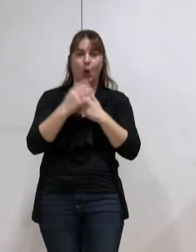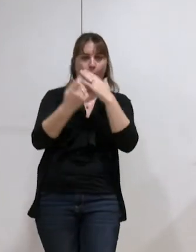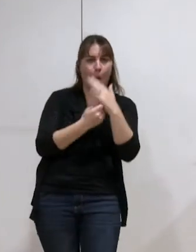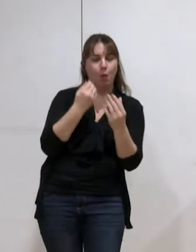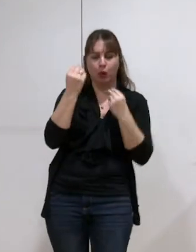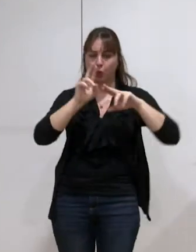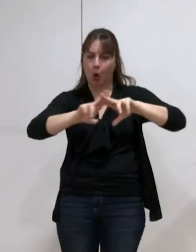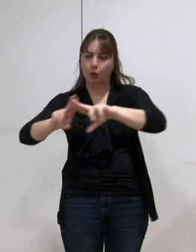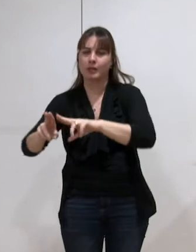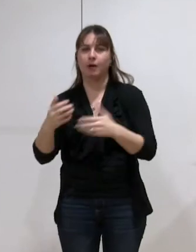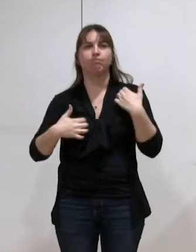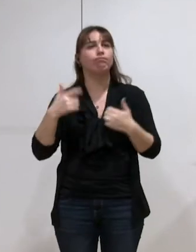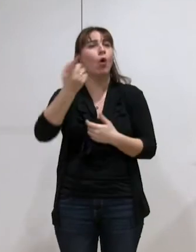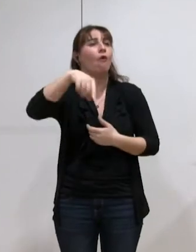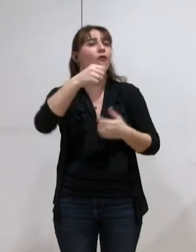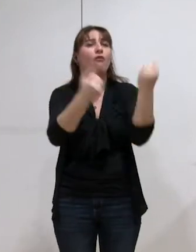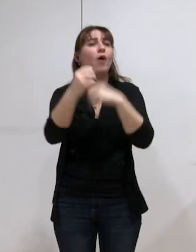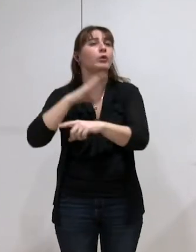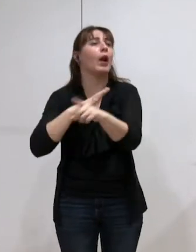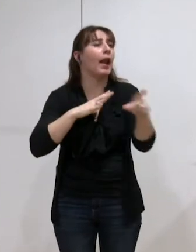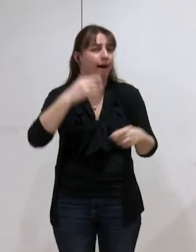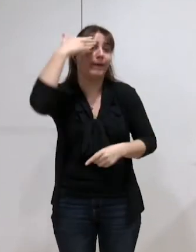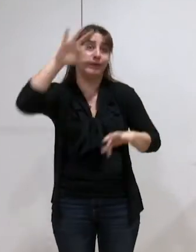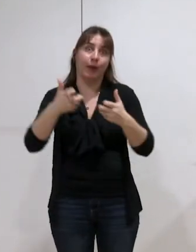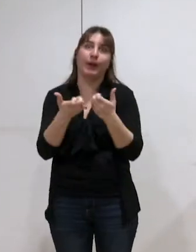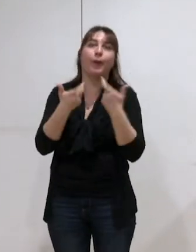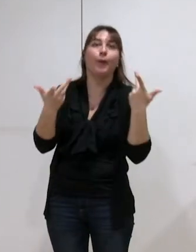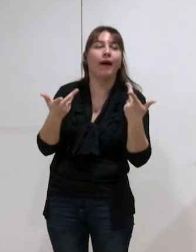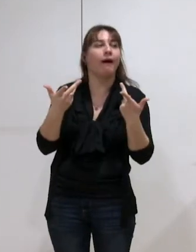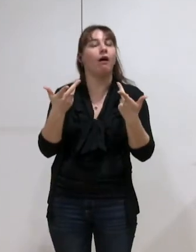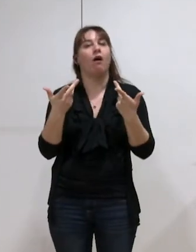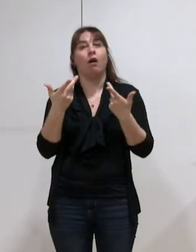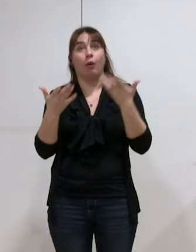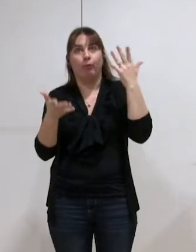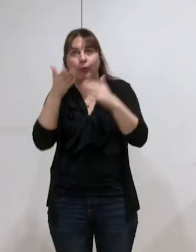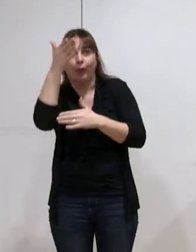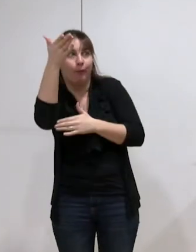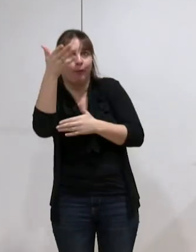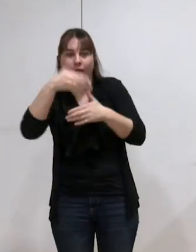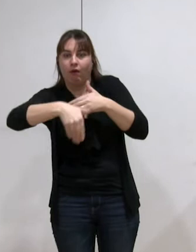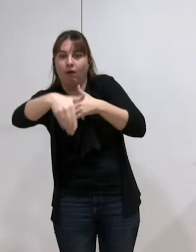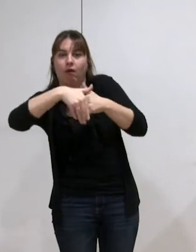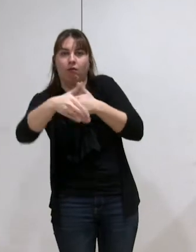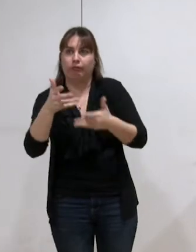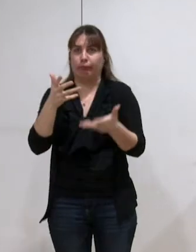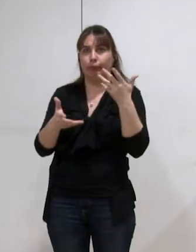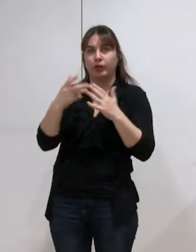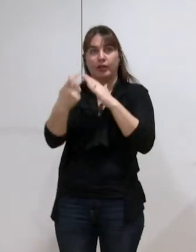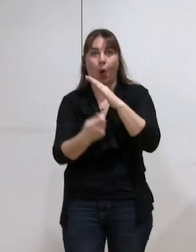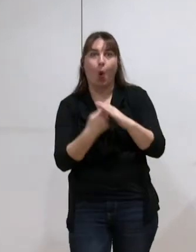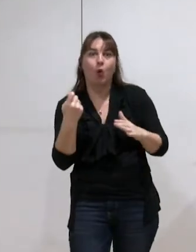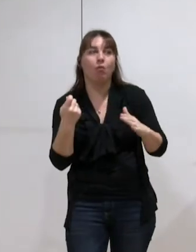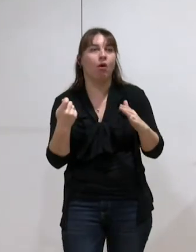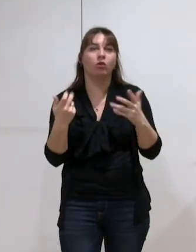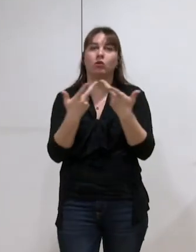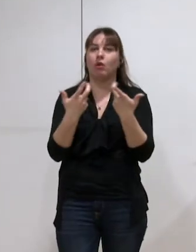entretien. Vous avez sûrement tous une voiture, vous savez ce qu'elle vous a coûté, vous ne savez pas si demain ou après-demain, il ne faudra pas que vous ayez un jour à refaire